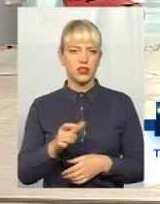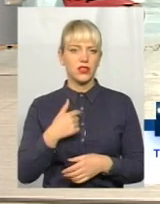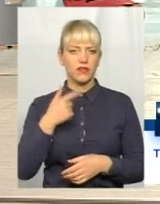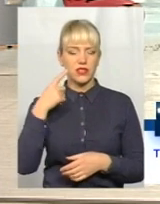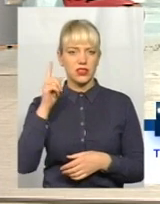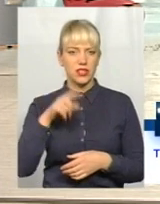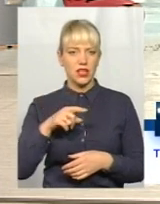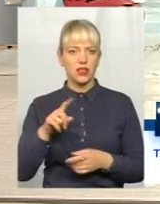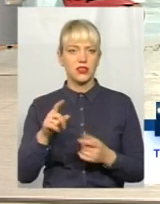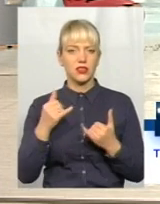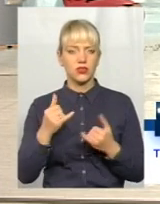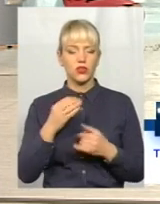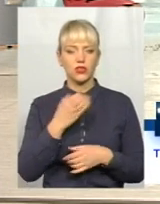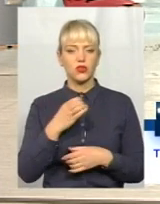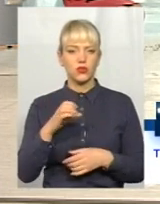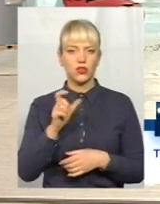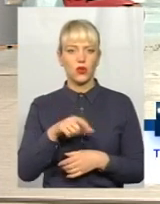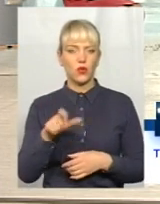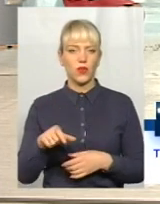сьогодні сотні людей